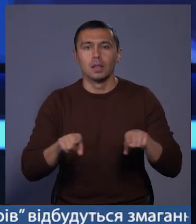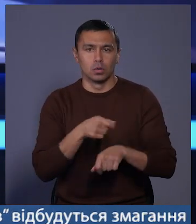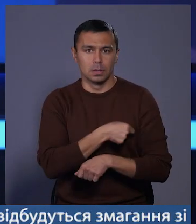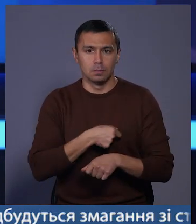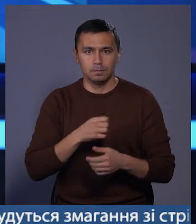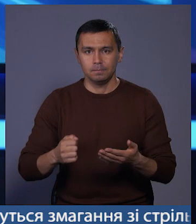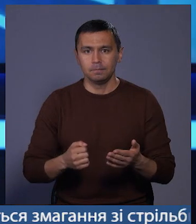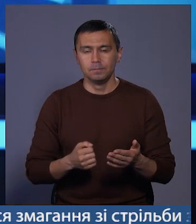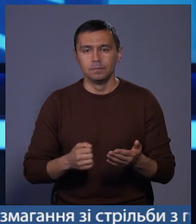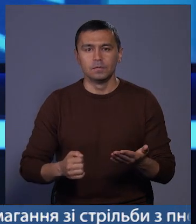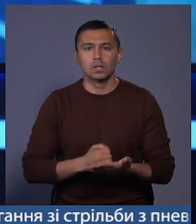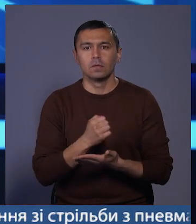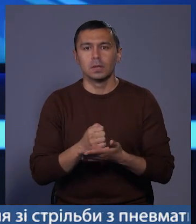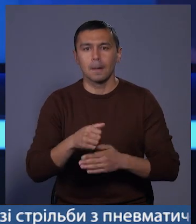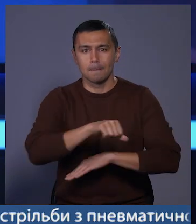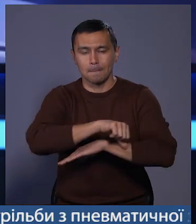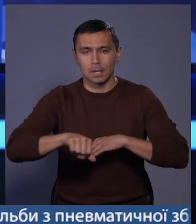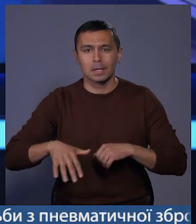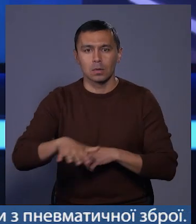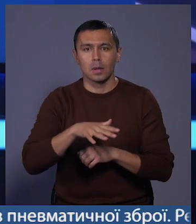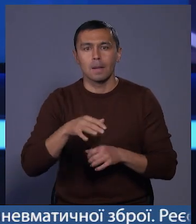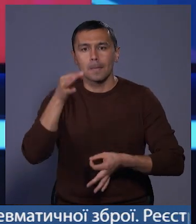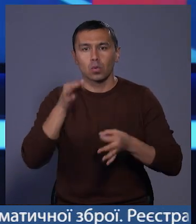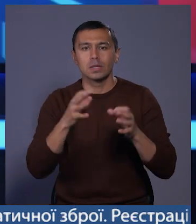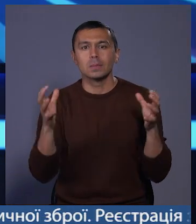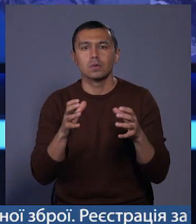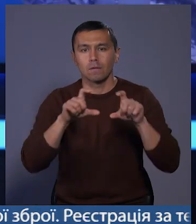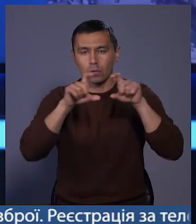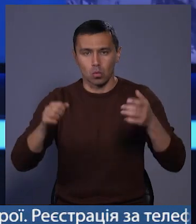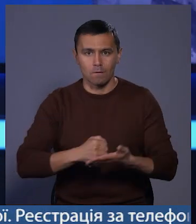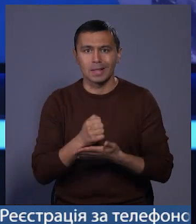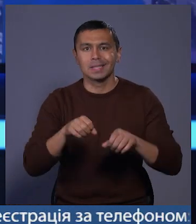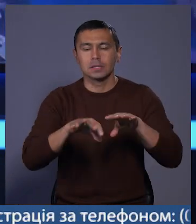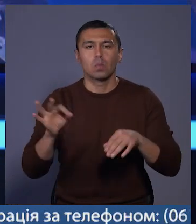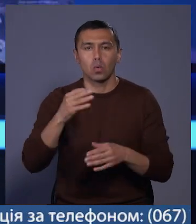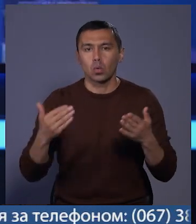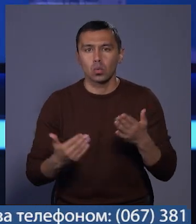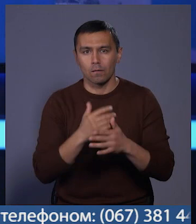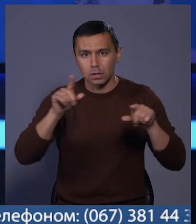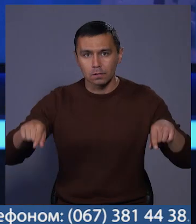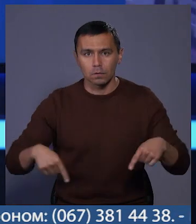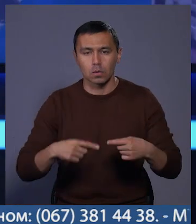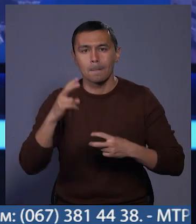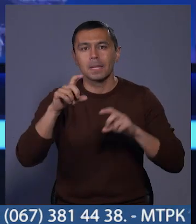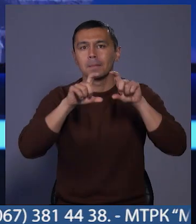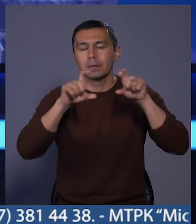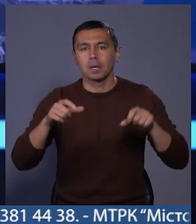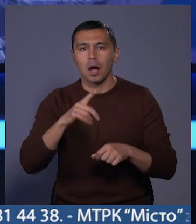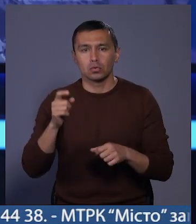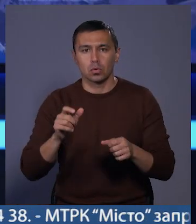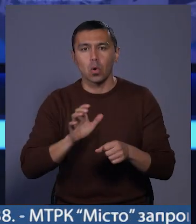депутати встановили межі території природно-заповідного фонду. Ухвалили рішення щодо новоствореного підприємства